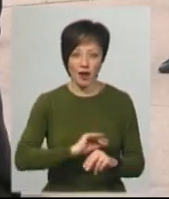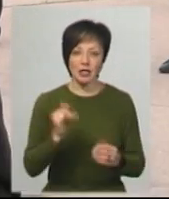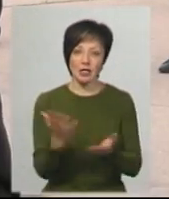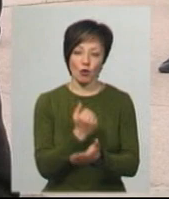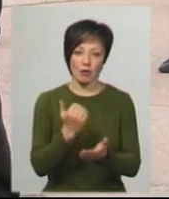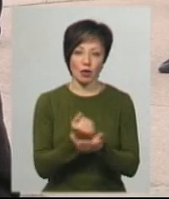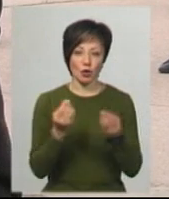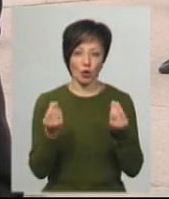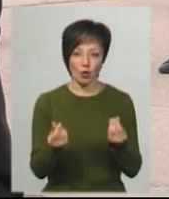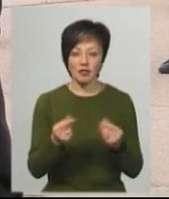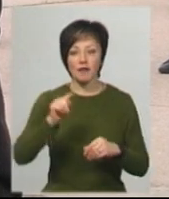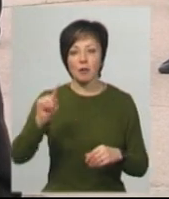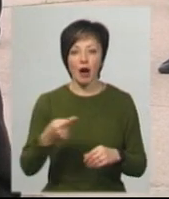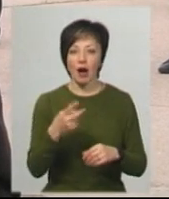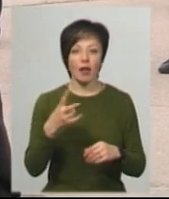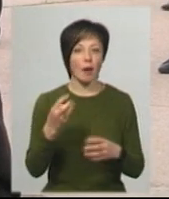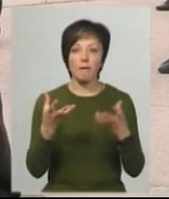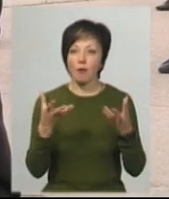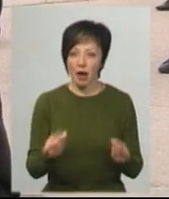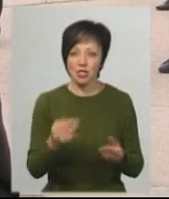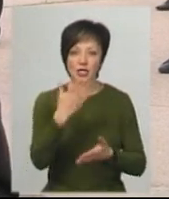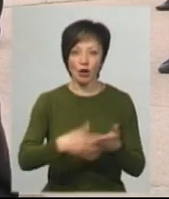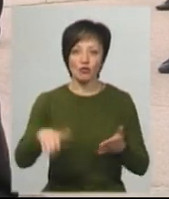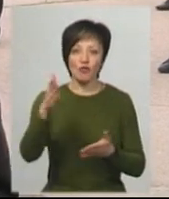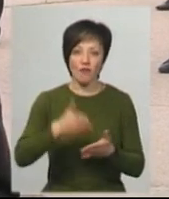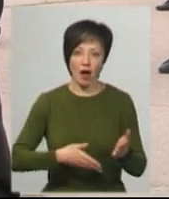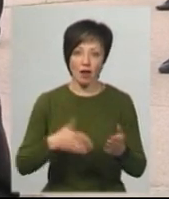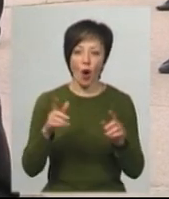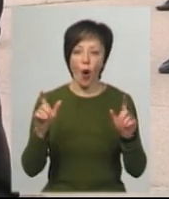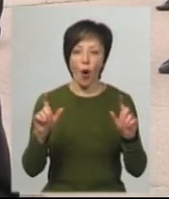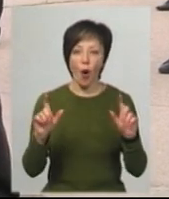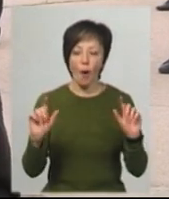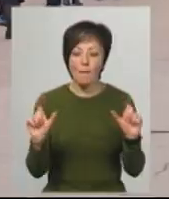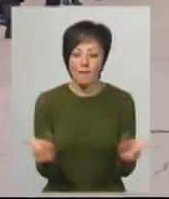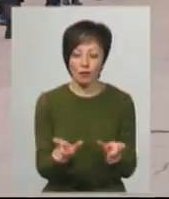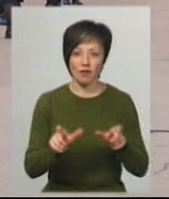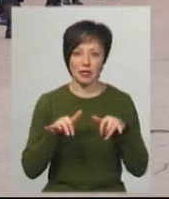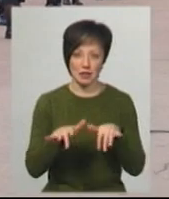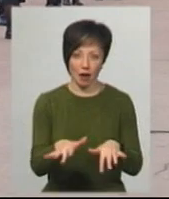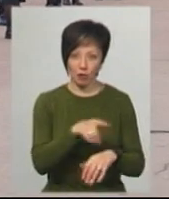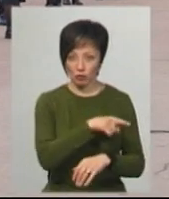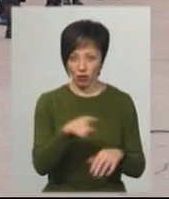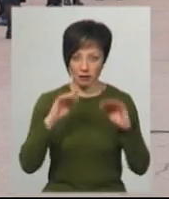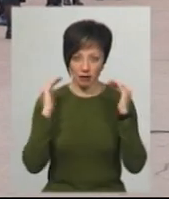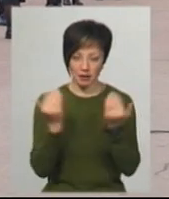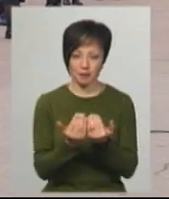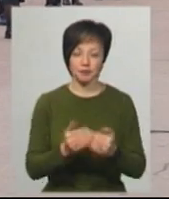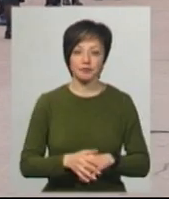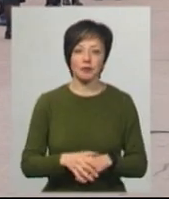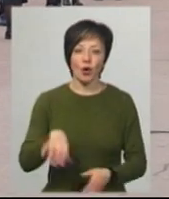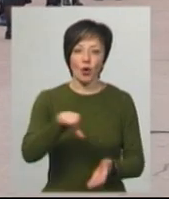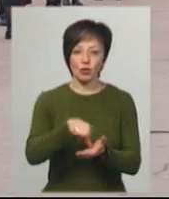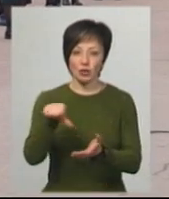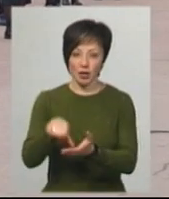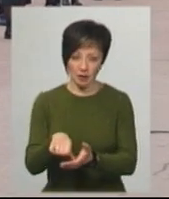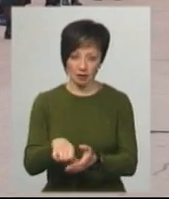заробляти гроші. Вони вимагають не пом'якшення, а скасування обмежувальних заходів під час карантину. Учасники акції розташовуються на площі за